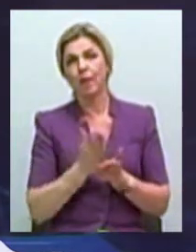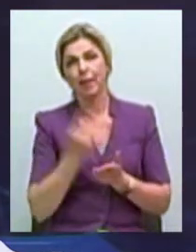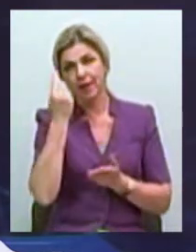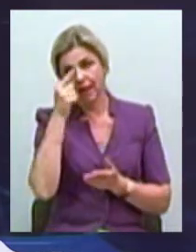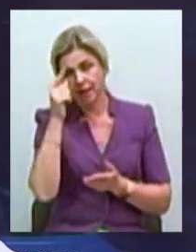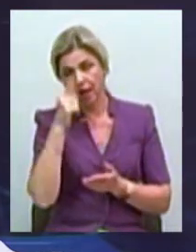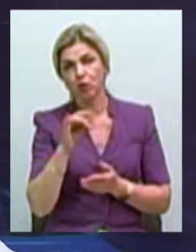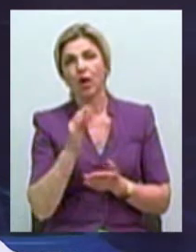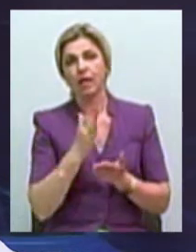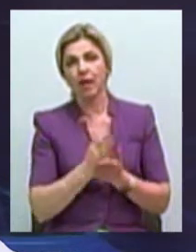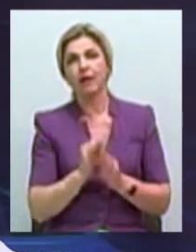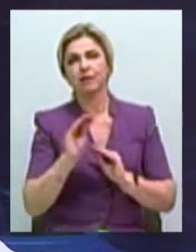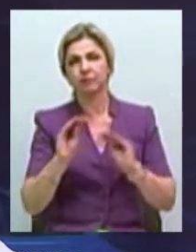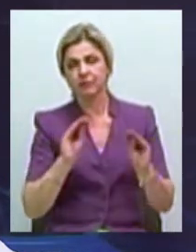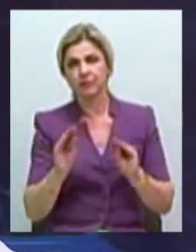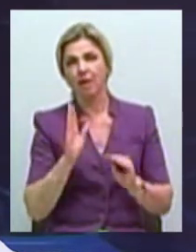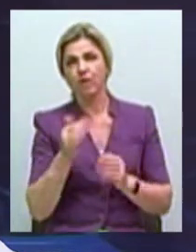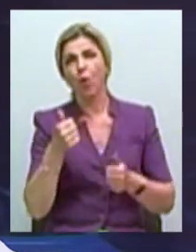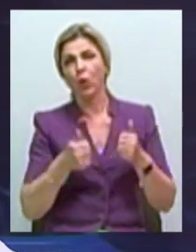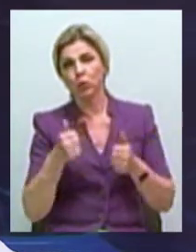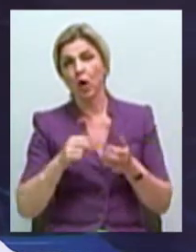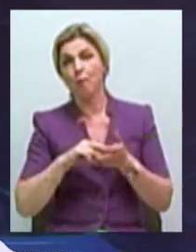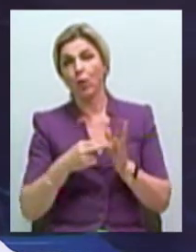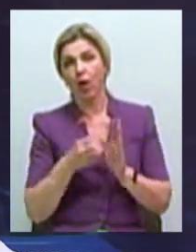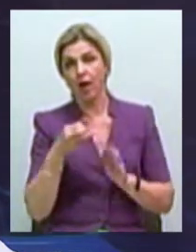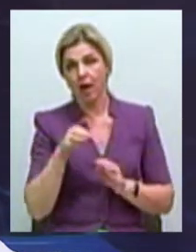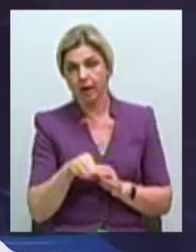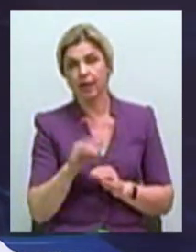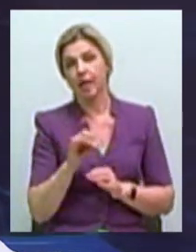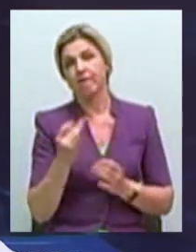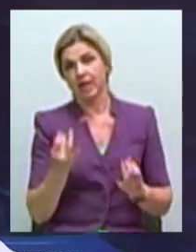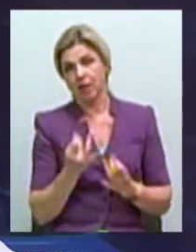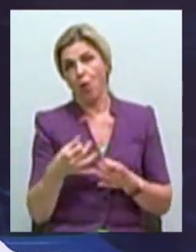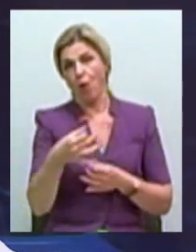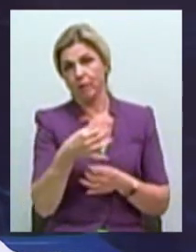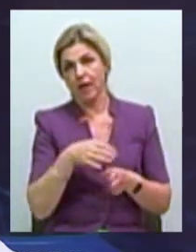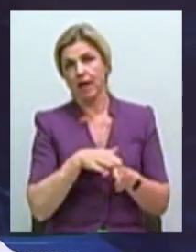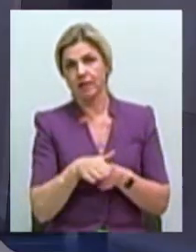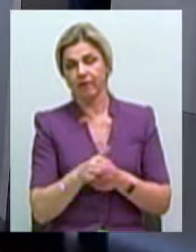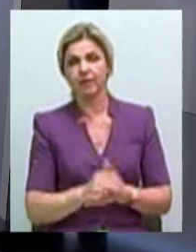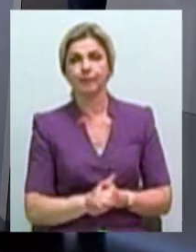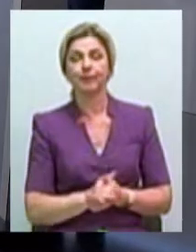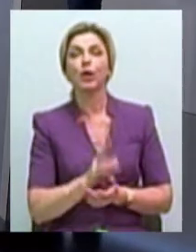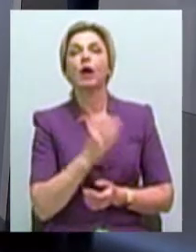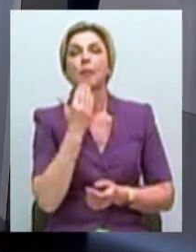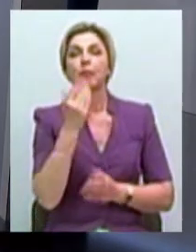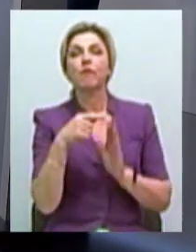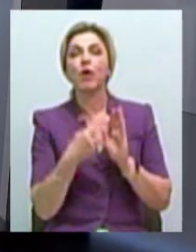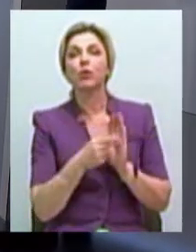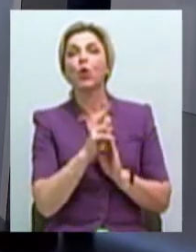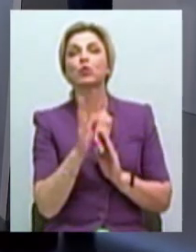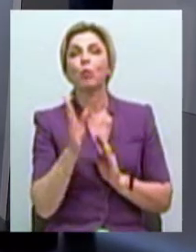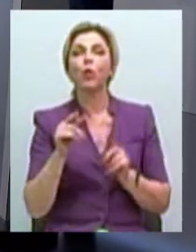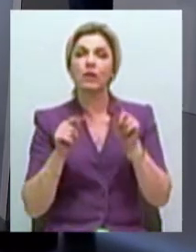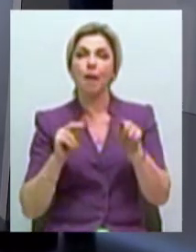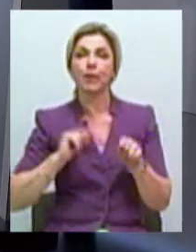иметь возможность упаковать ее в конкурентный проект и в интересах области реализоваться. А кто будет працювать в медиатете?